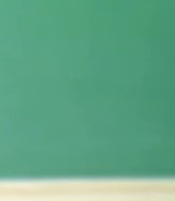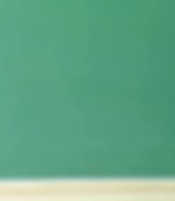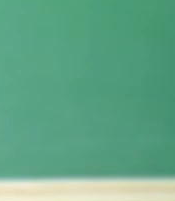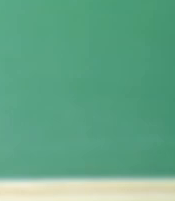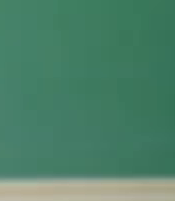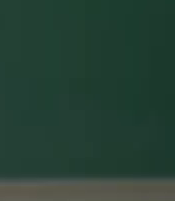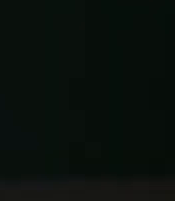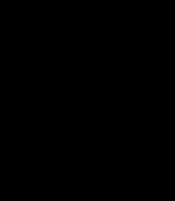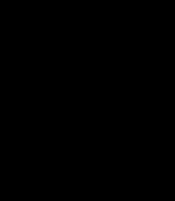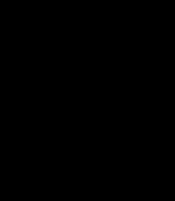Sampai jumpa di video selanjutnya. kasih. Terima